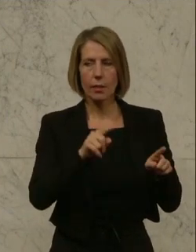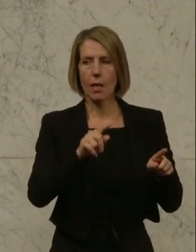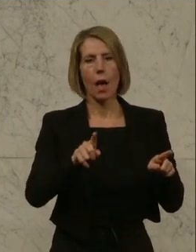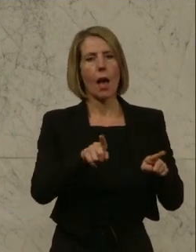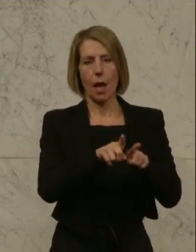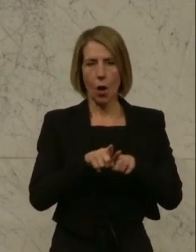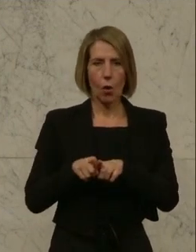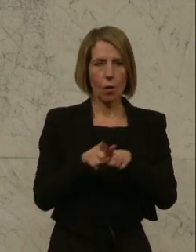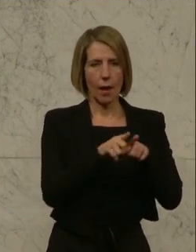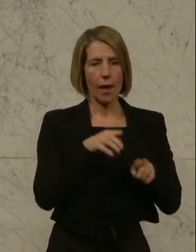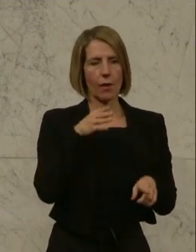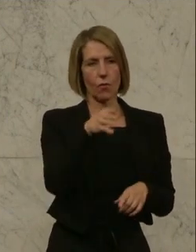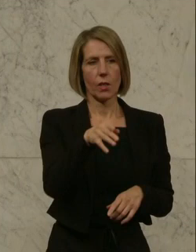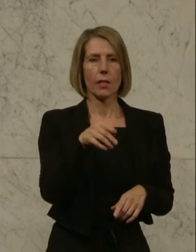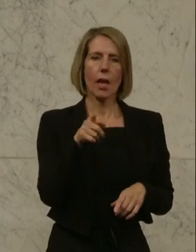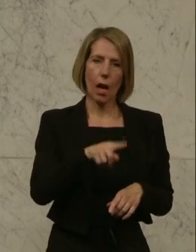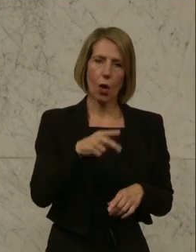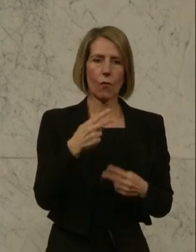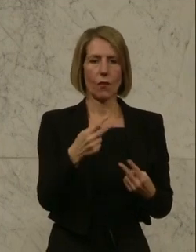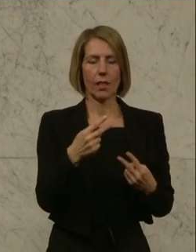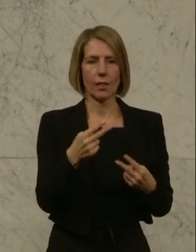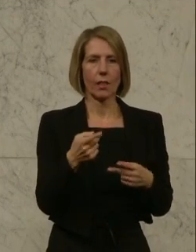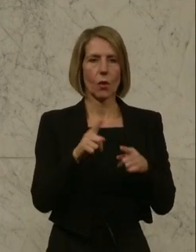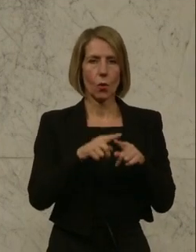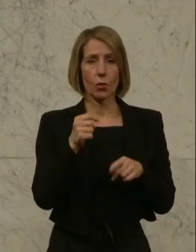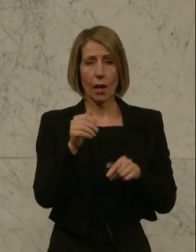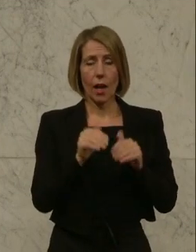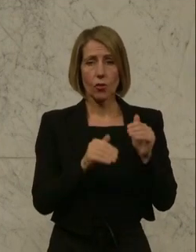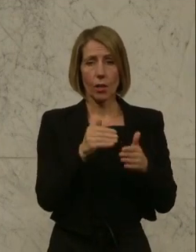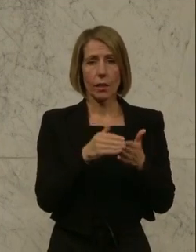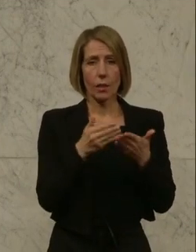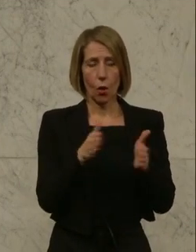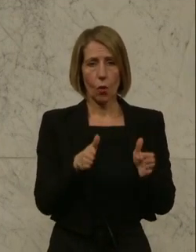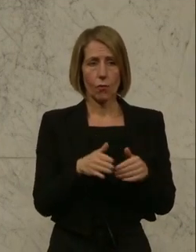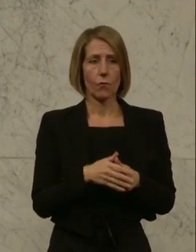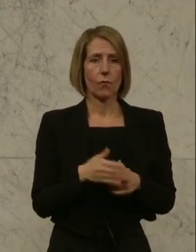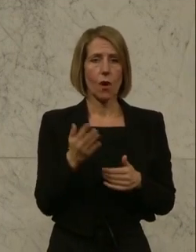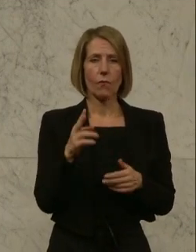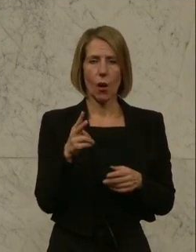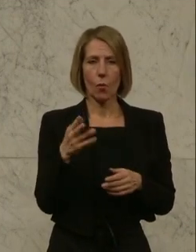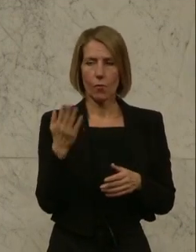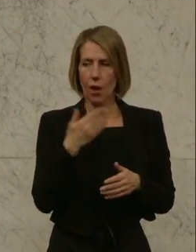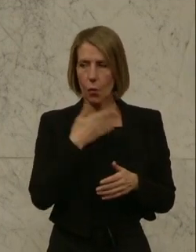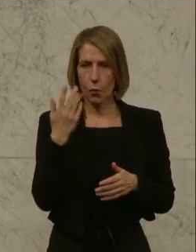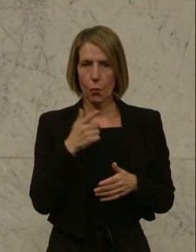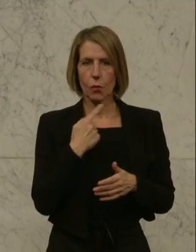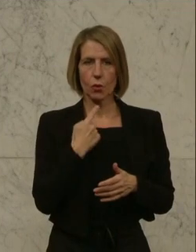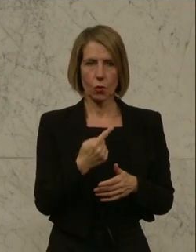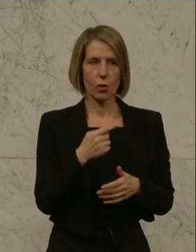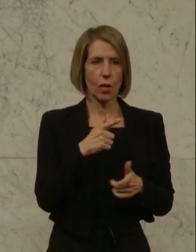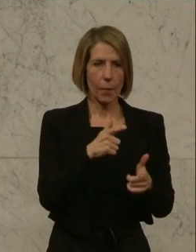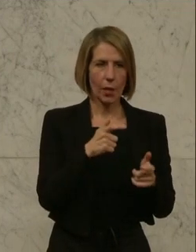ein Schritt in die richtige Richtung. Und ein Punkt, der noch offen war, weshalb wir im Ausschuss nicht zugestimmt haben, war, dass es